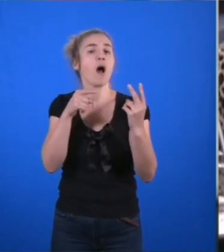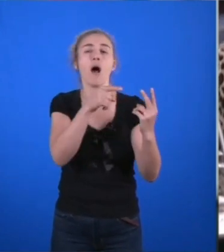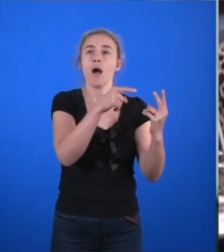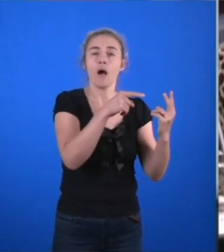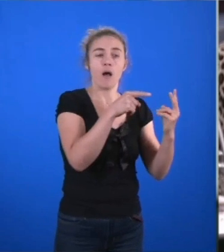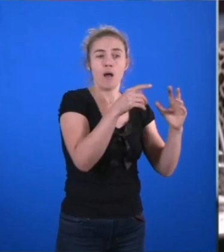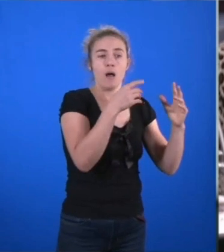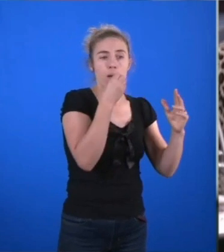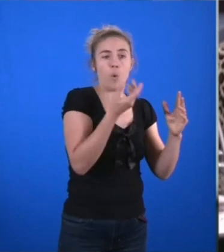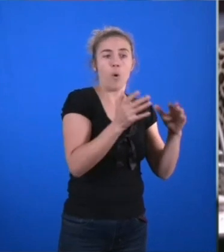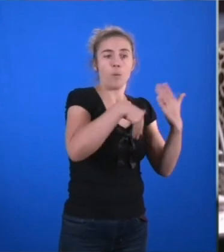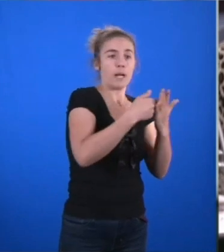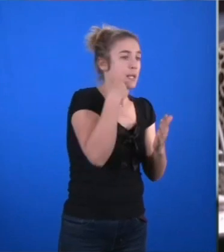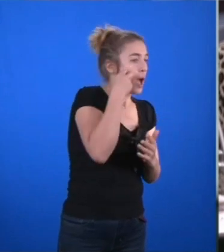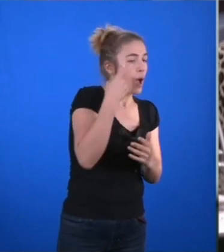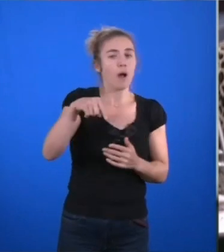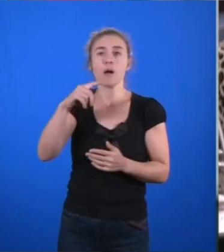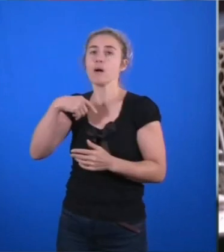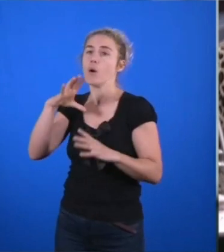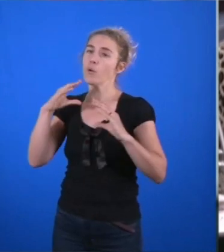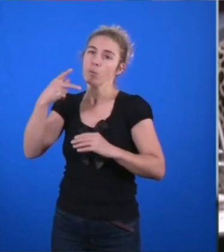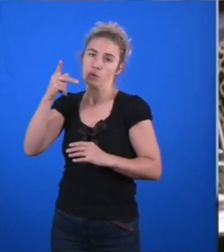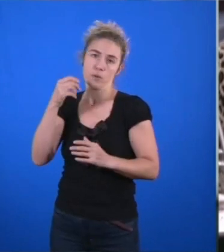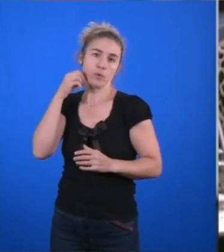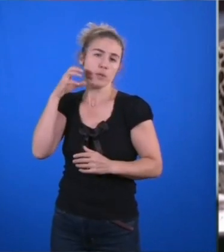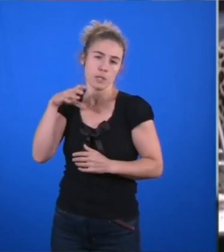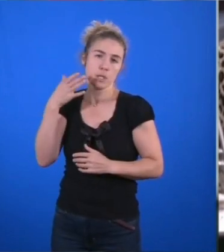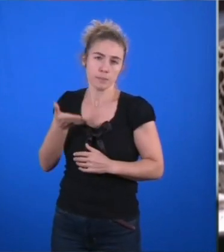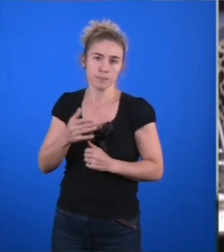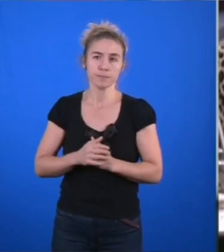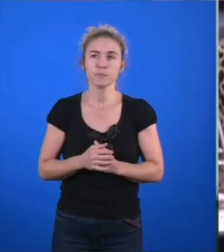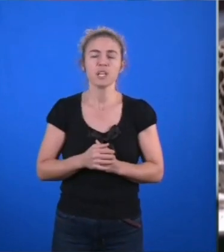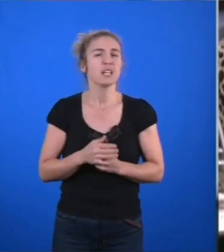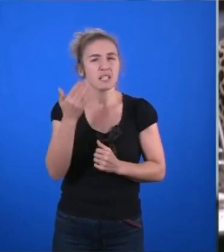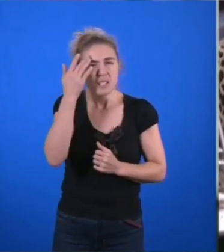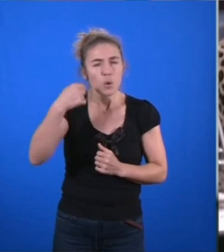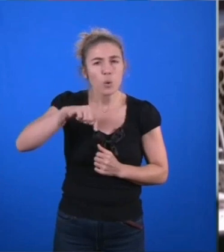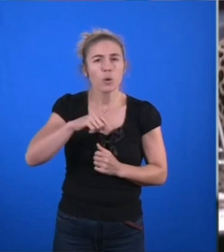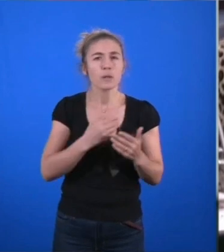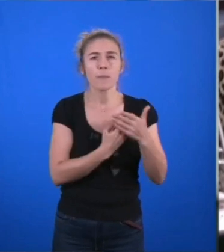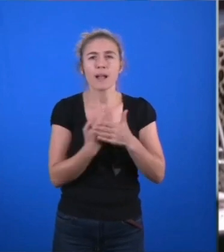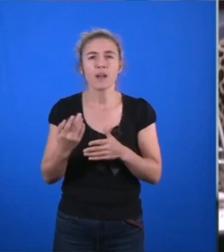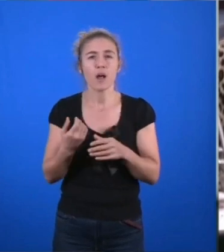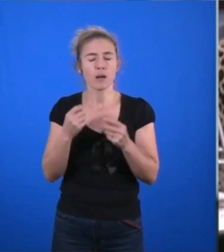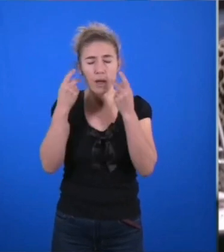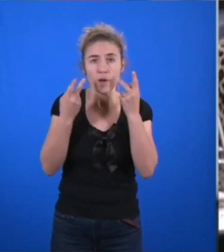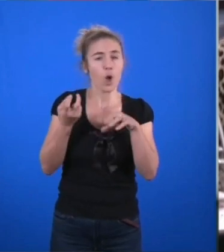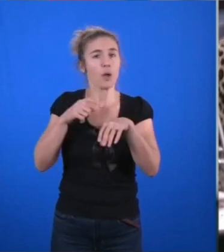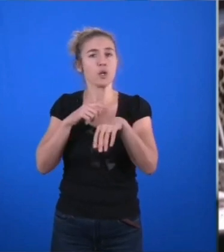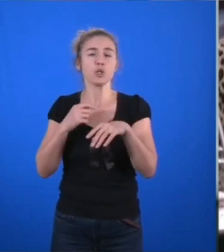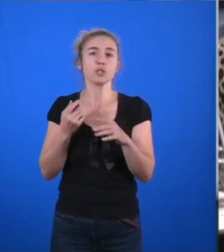nombre d'usagers du quotidien. Rappelons-le si besoin, personne ne prend sa voiture tous les matins à 7h pour se faire plaisir.